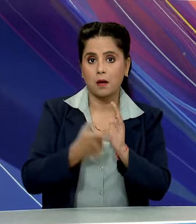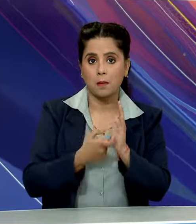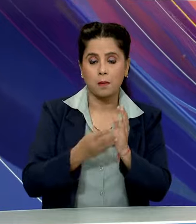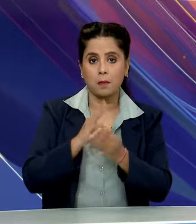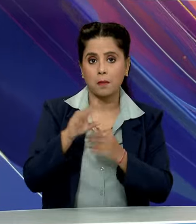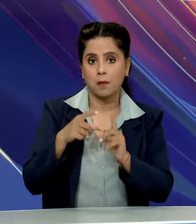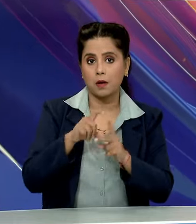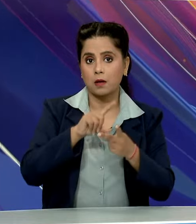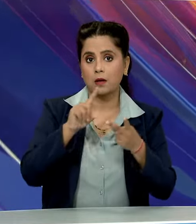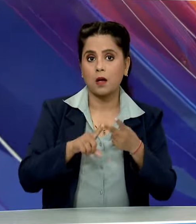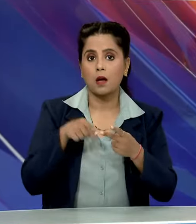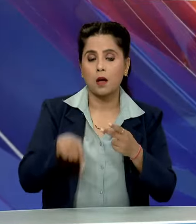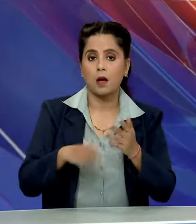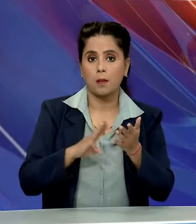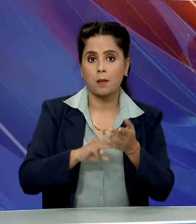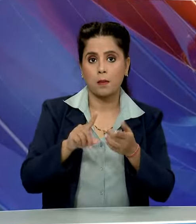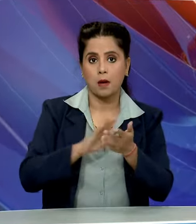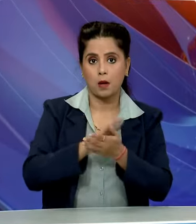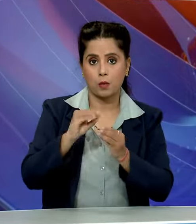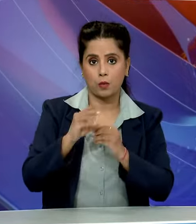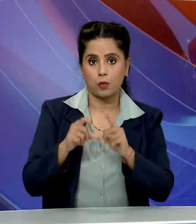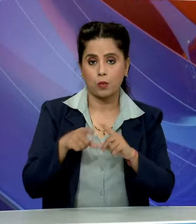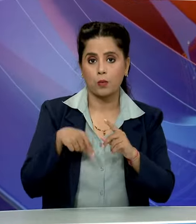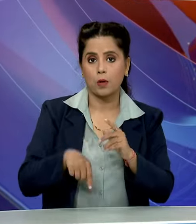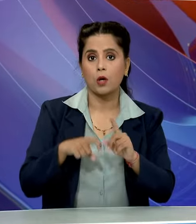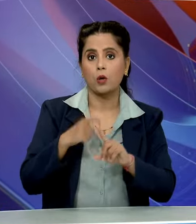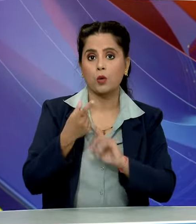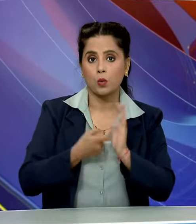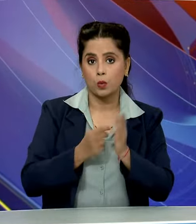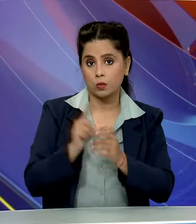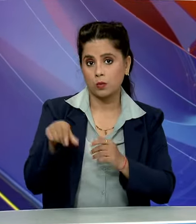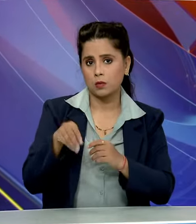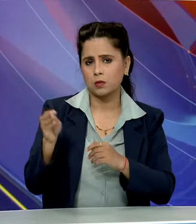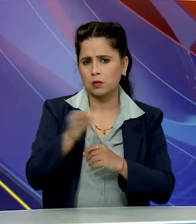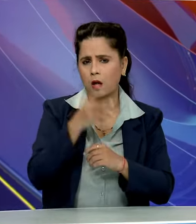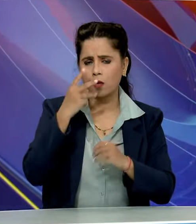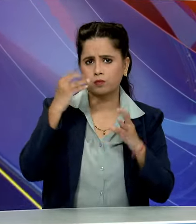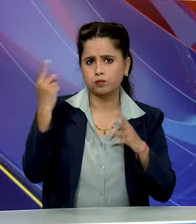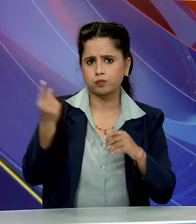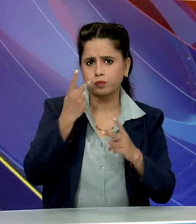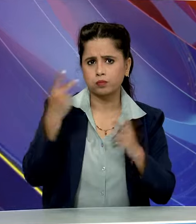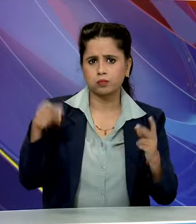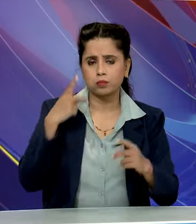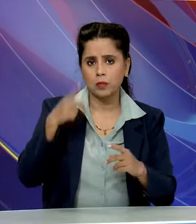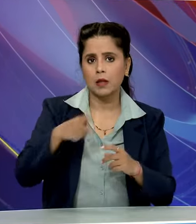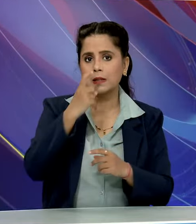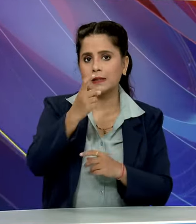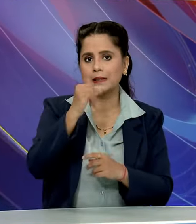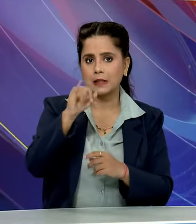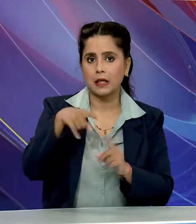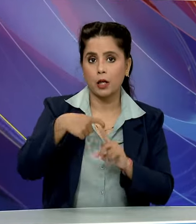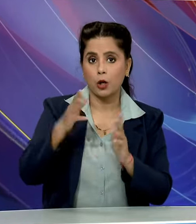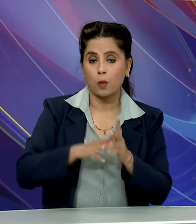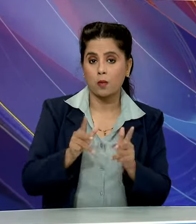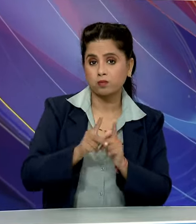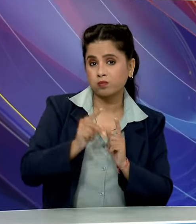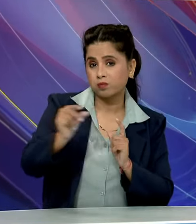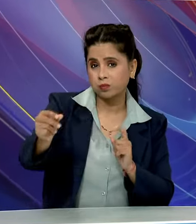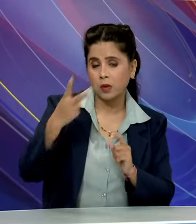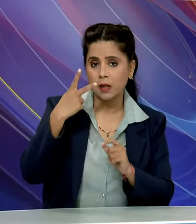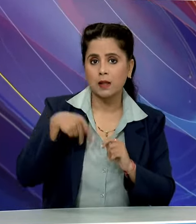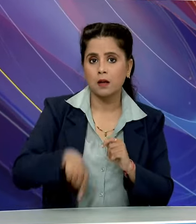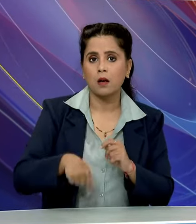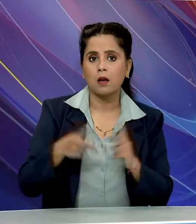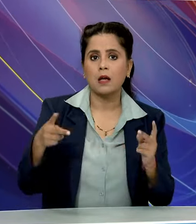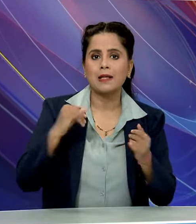मनोहुराबाद और महभूप नगर कोडनोल के बीच विद्युती करण परियोजनाओं 76 किलोमीटर लंबी सिद्धी